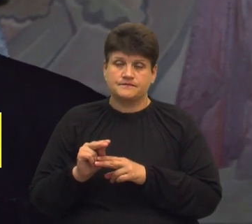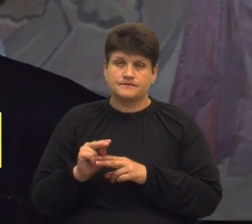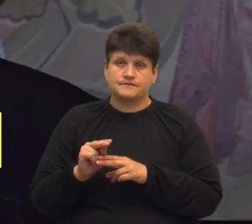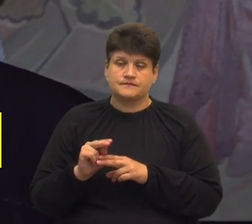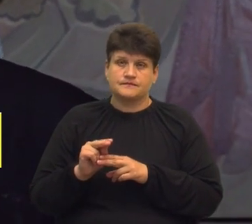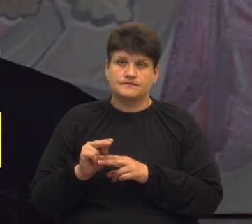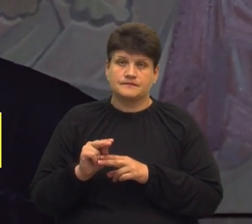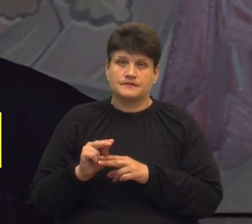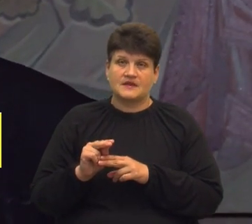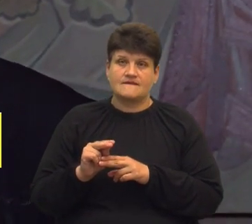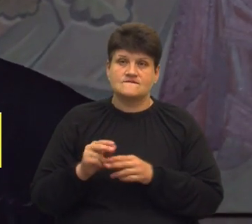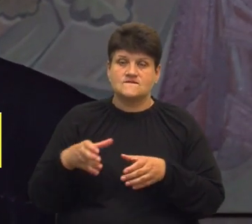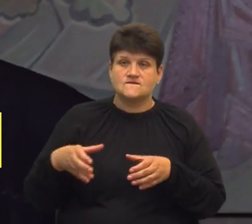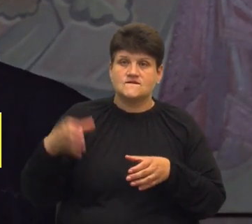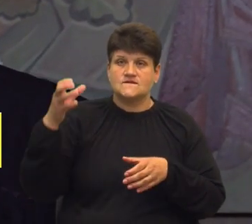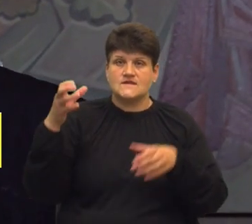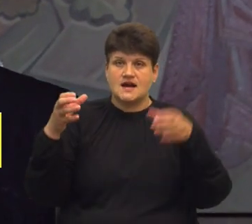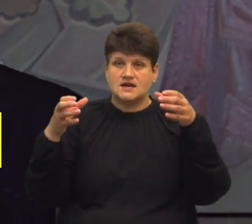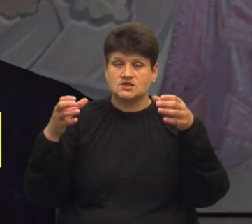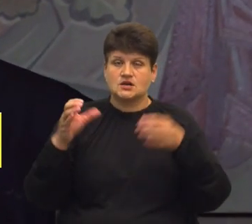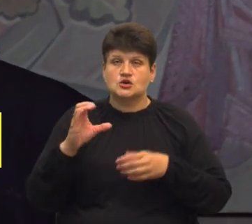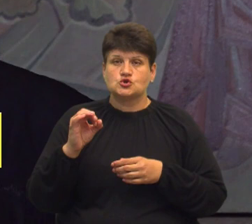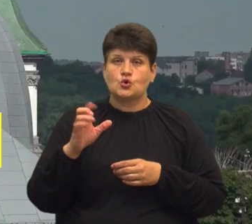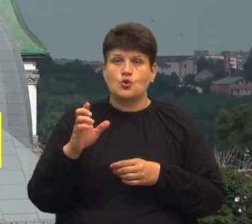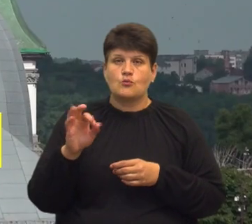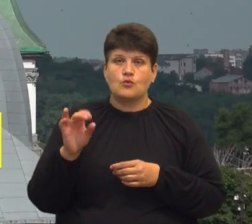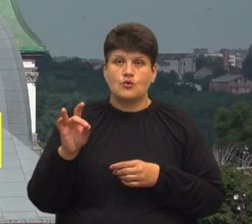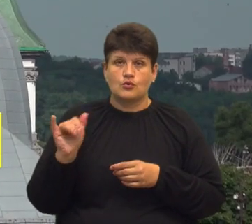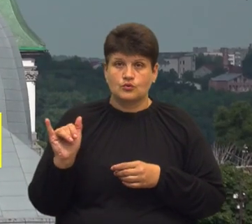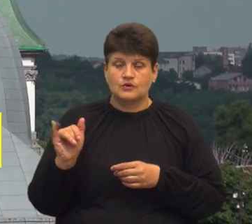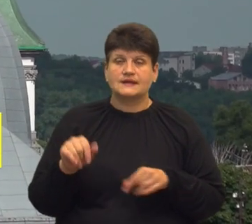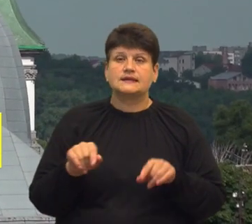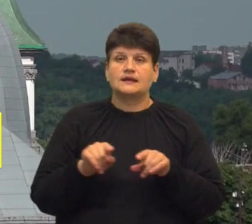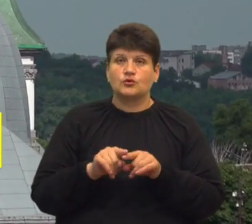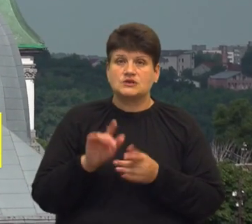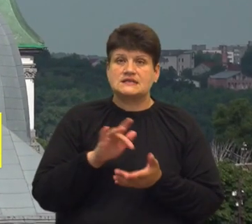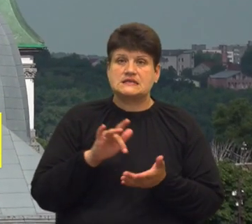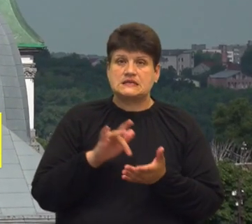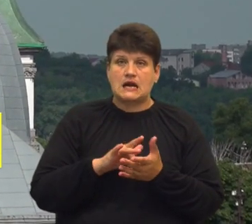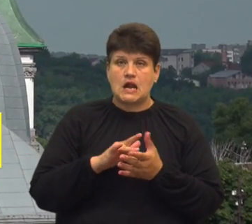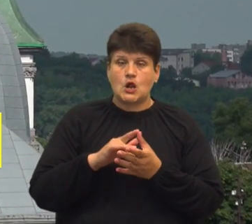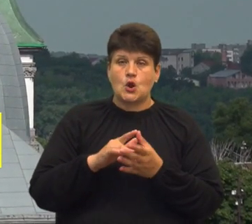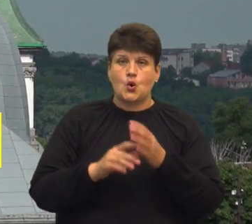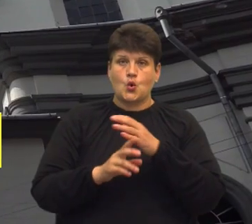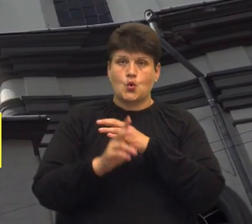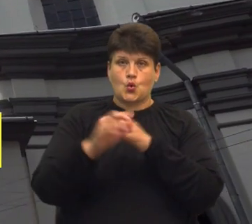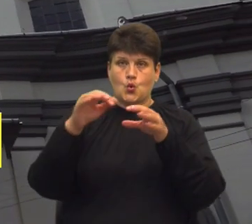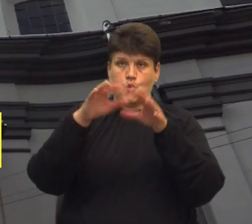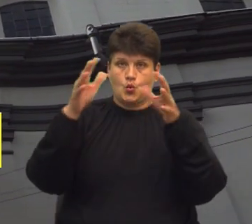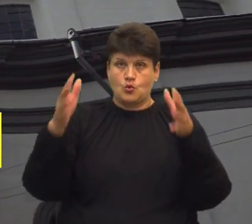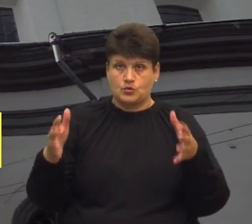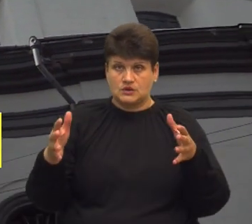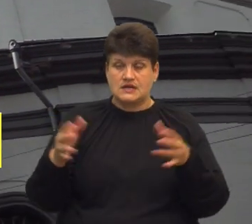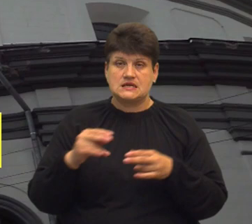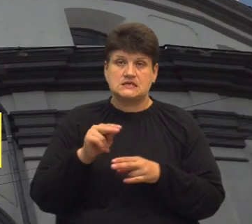реставрація веш, архісубору, архікатедри і також центрального купола. І за уваженням було